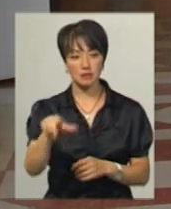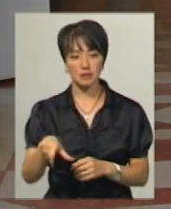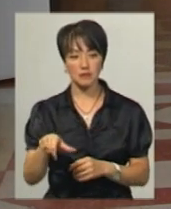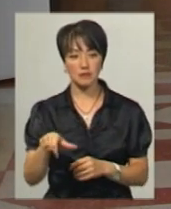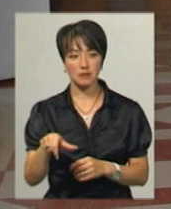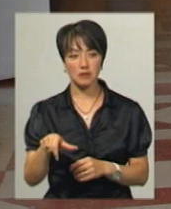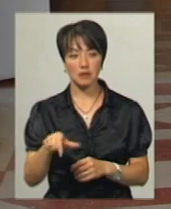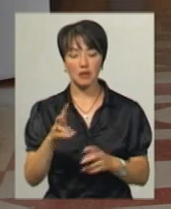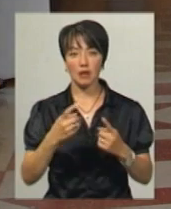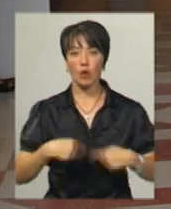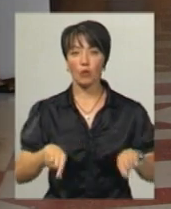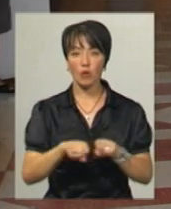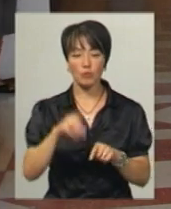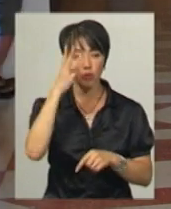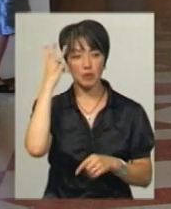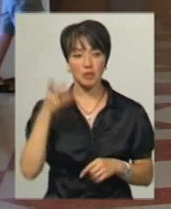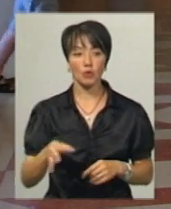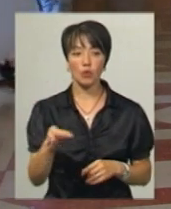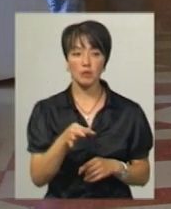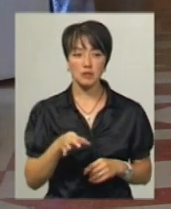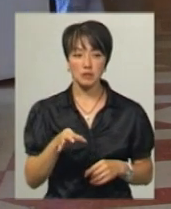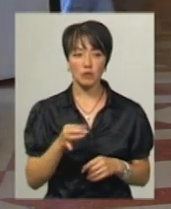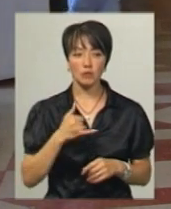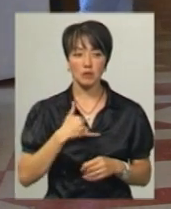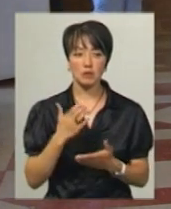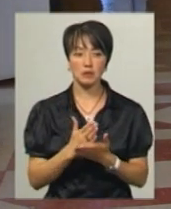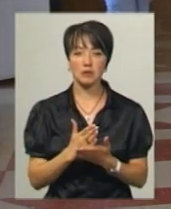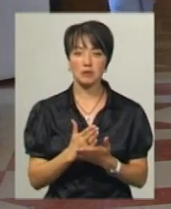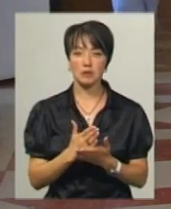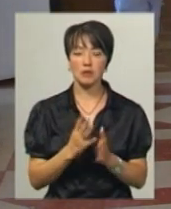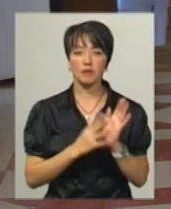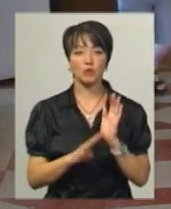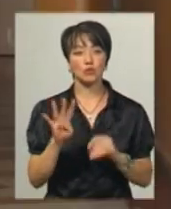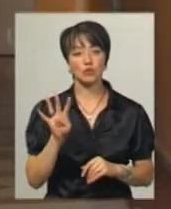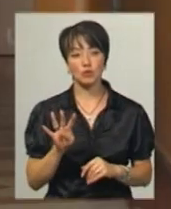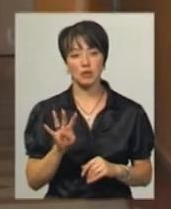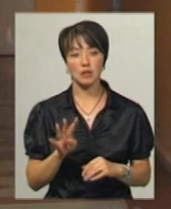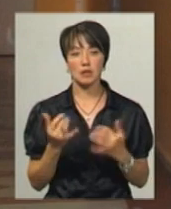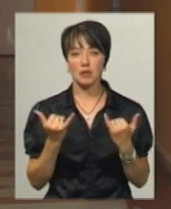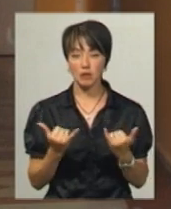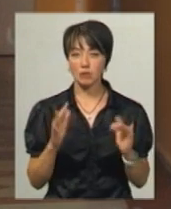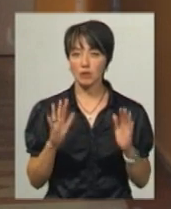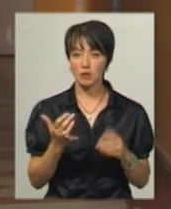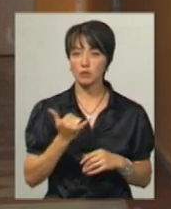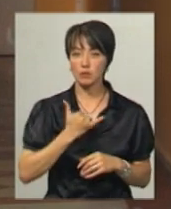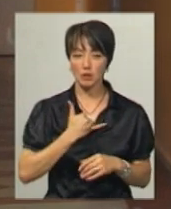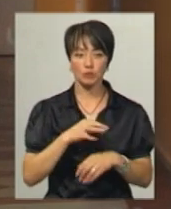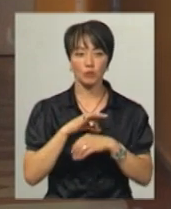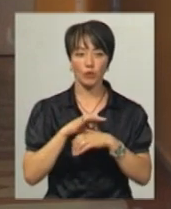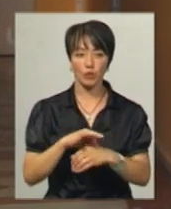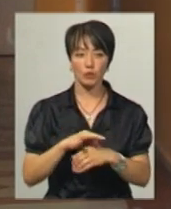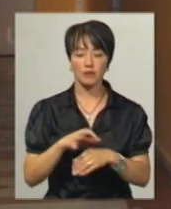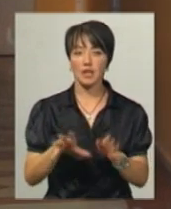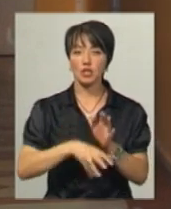округах по Хмельницькій області в нас на даний час 94. На даному разі в нас проводив